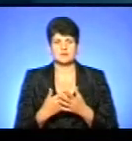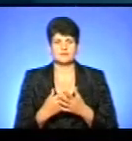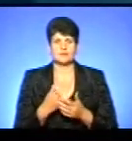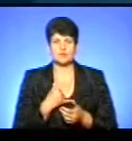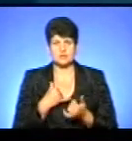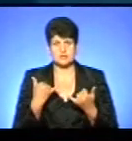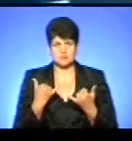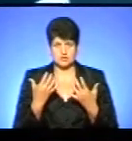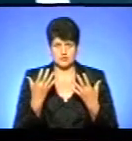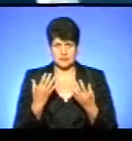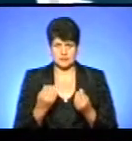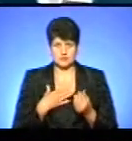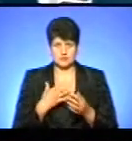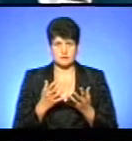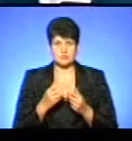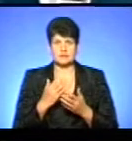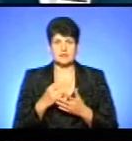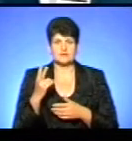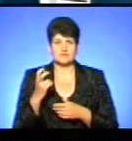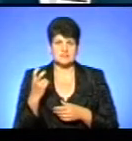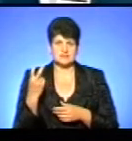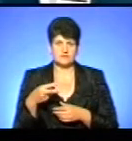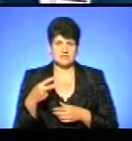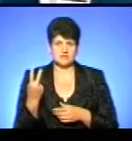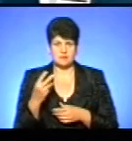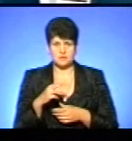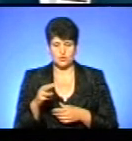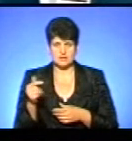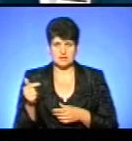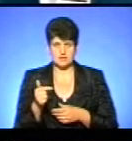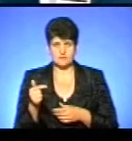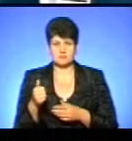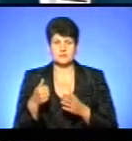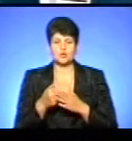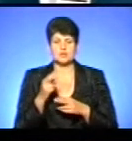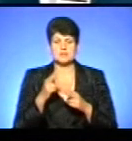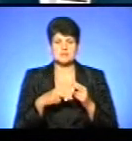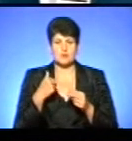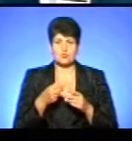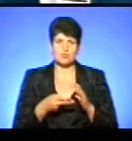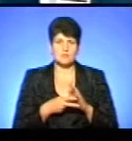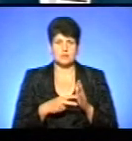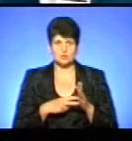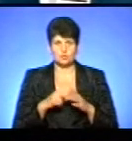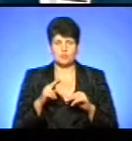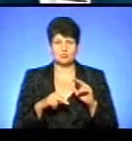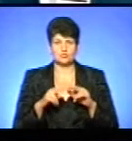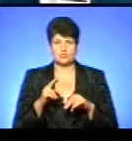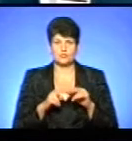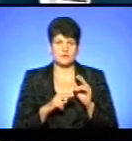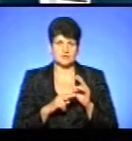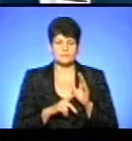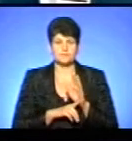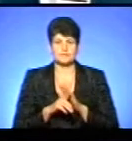сьогодні, на наших рахунках є 222 мільйони гривень, і ми до кінця року плануємо побудувати, вже